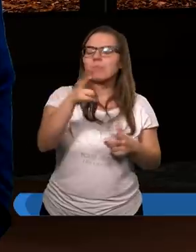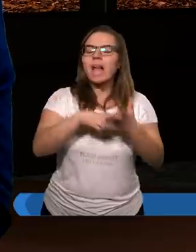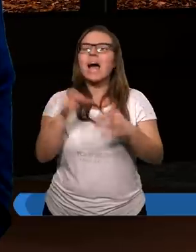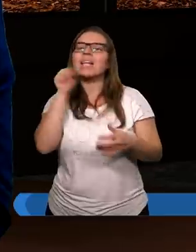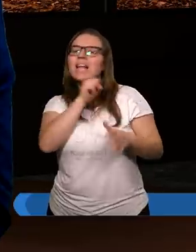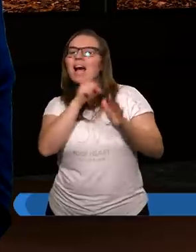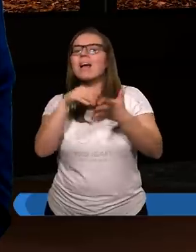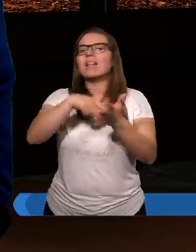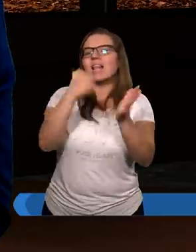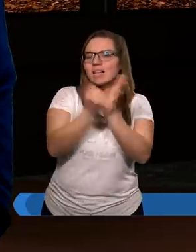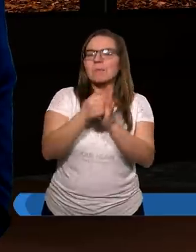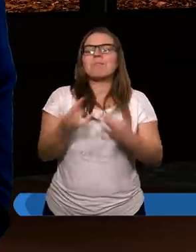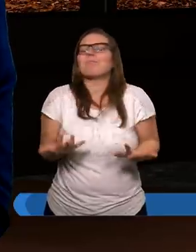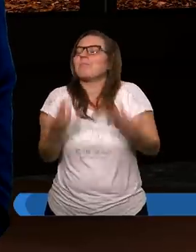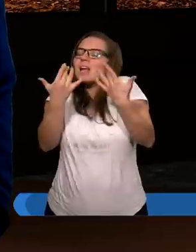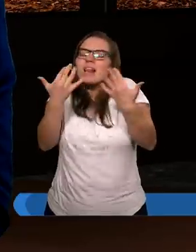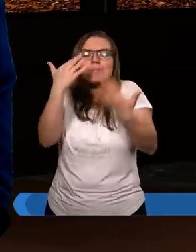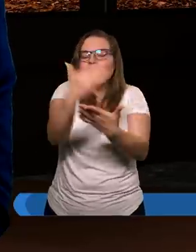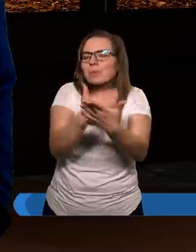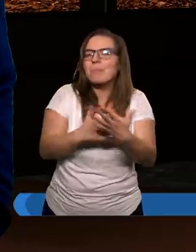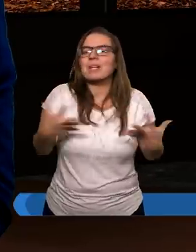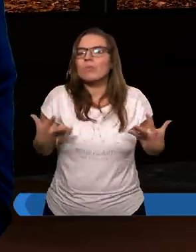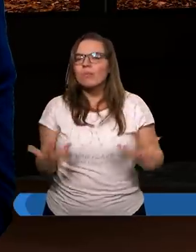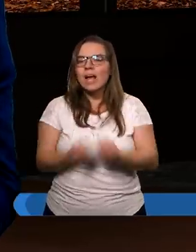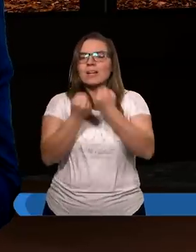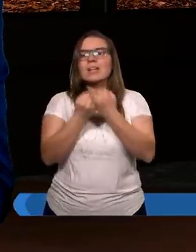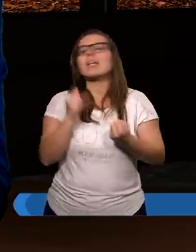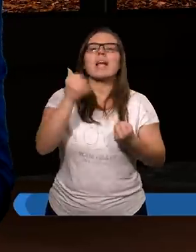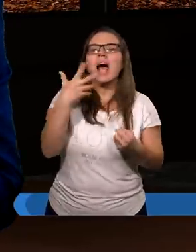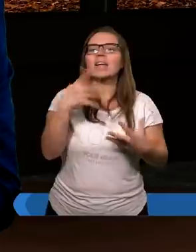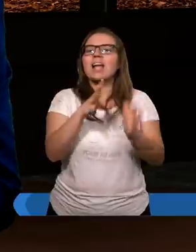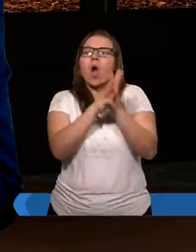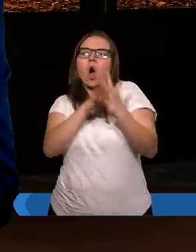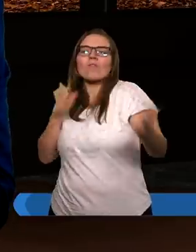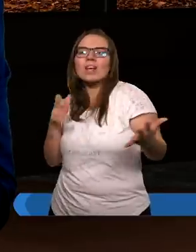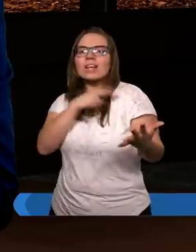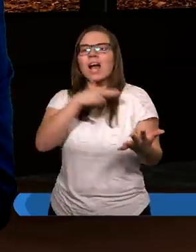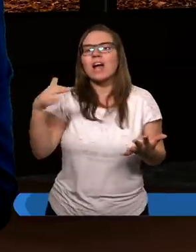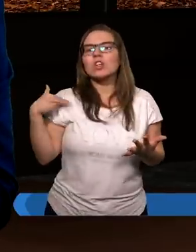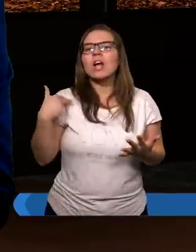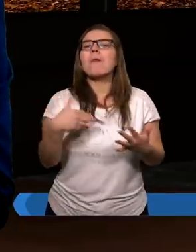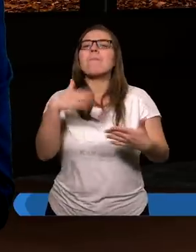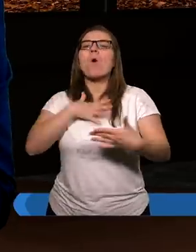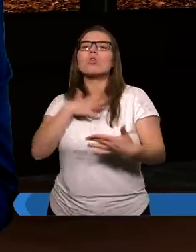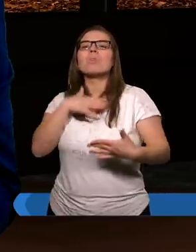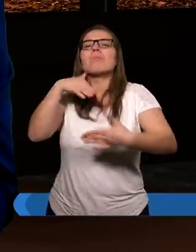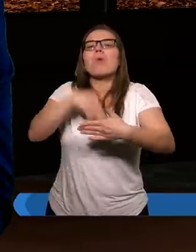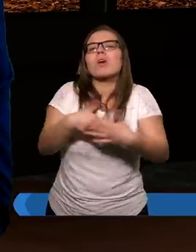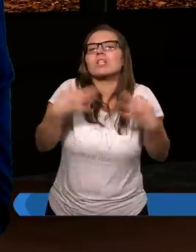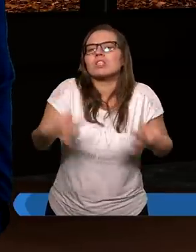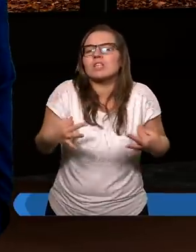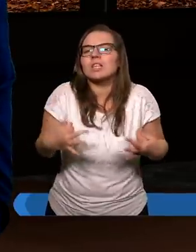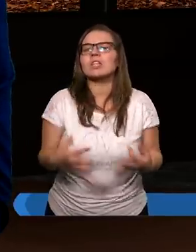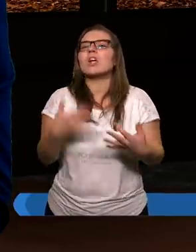Stary Testament, to znajdziemy wiele takich przepisów, które jakby nie odzwierciedlają naszego poczucia moralności dzisiaj.